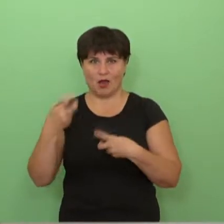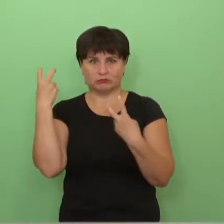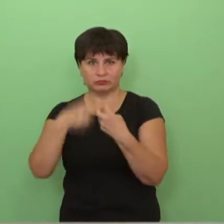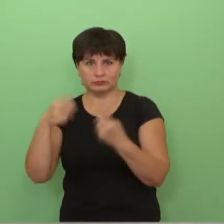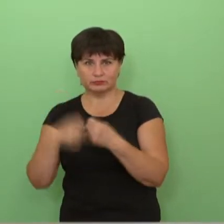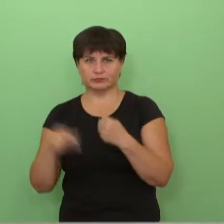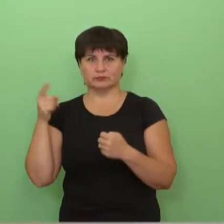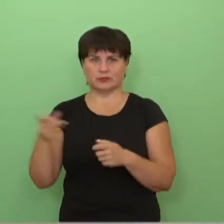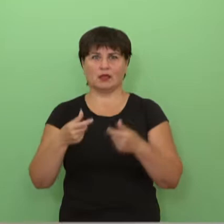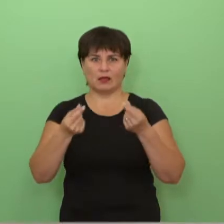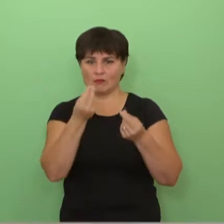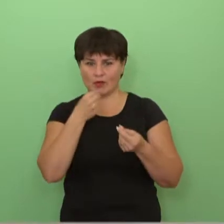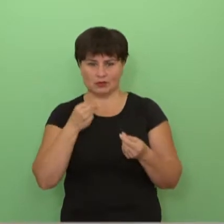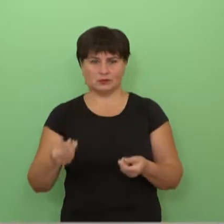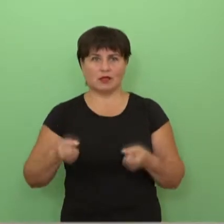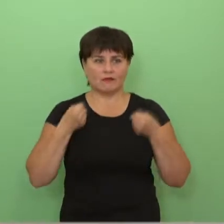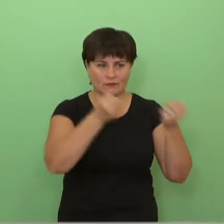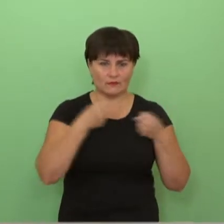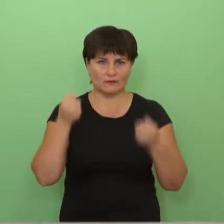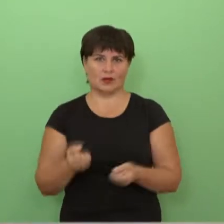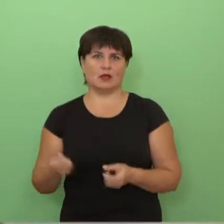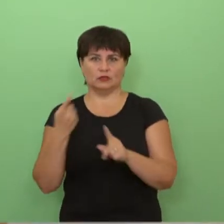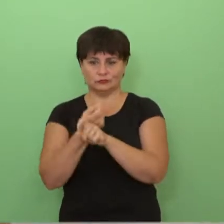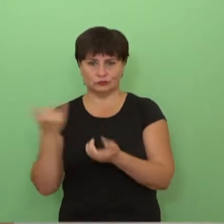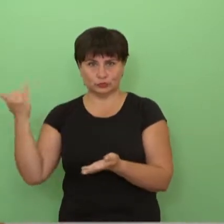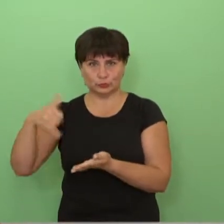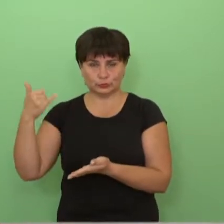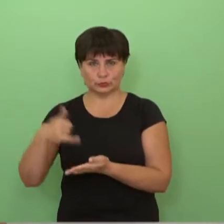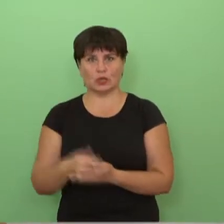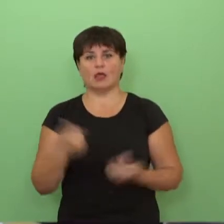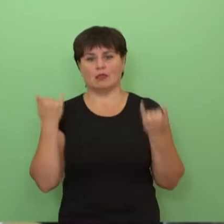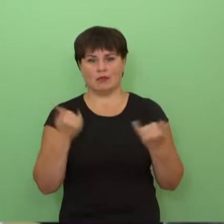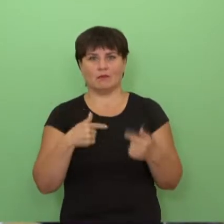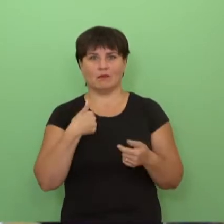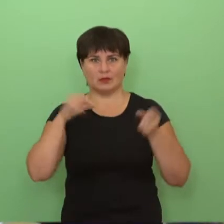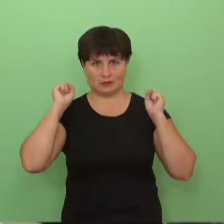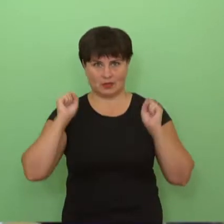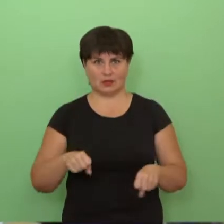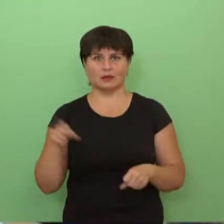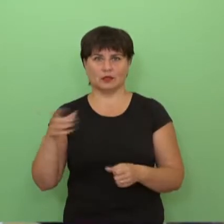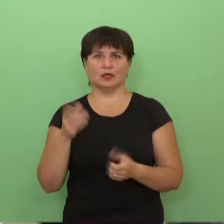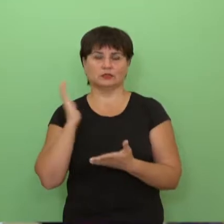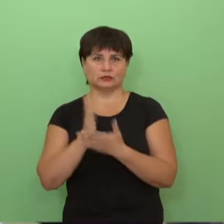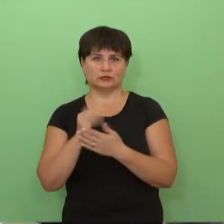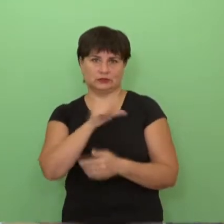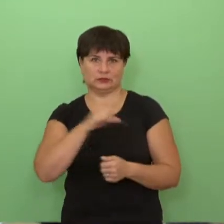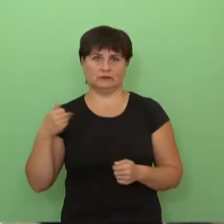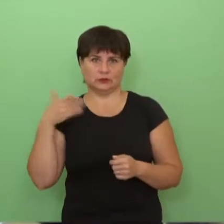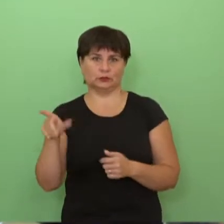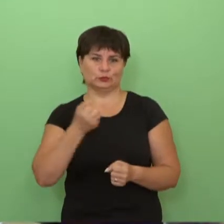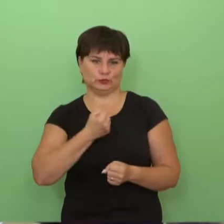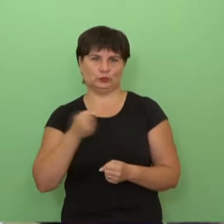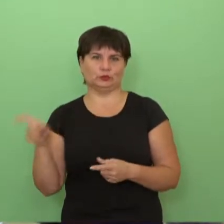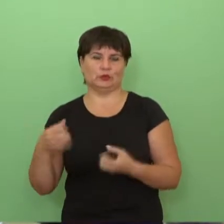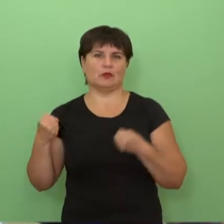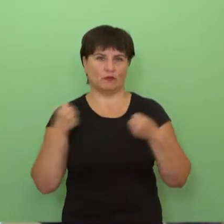važinėjo, jie teikė produktus, jie pilėsi kūrą. Dabar visą tai mes jau galėsim, yra savanoriai ir jie turi kuo